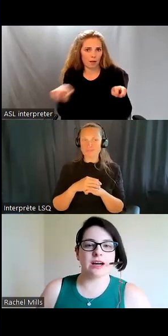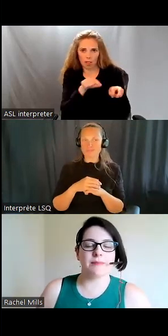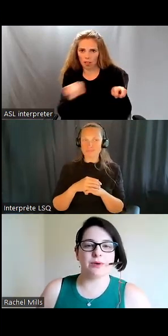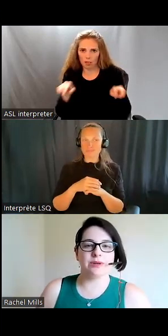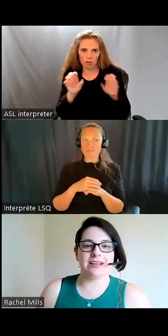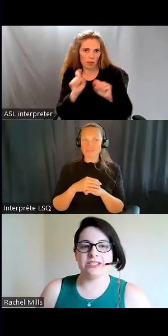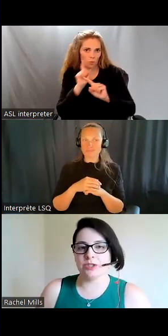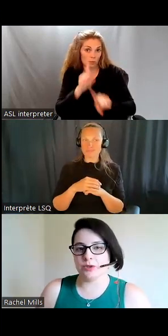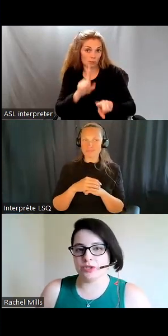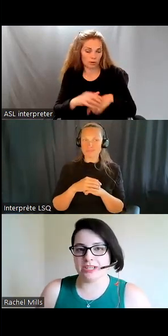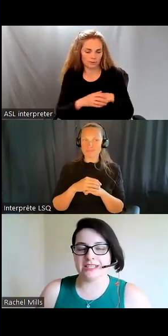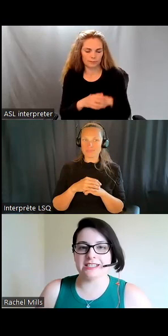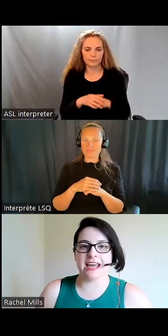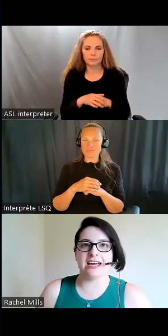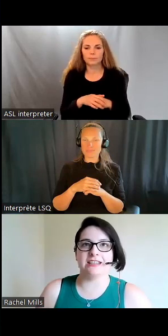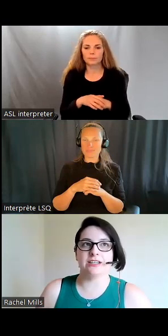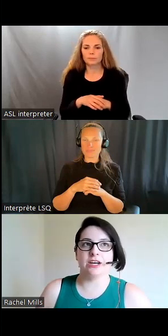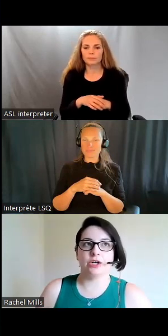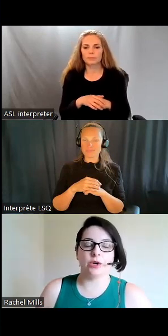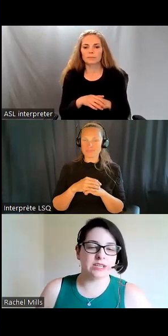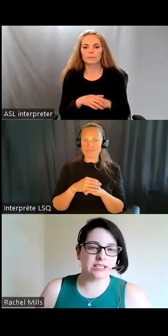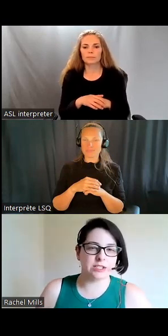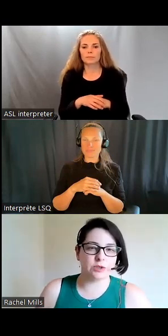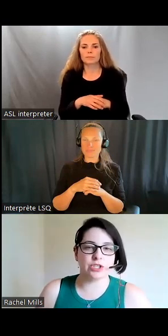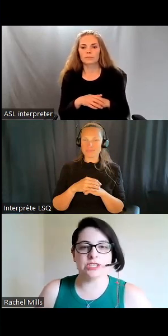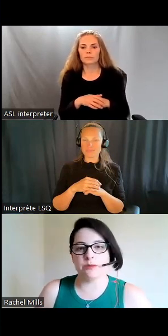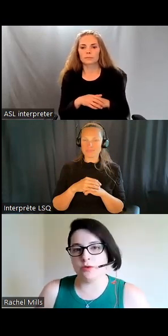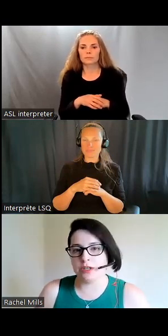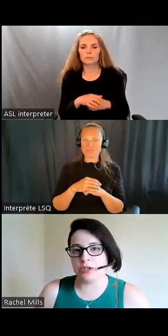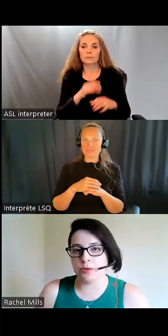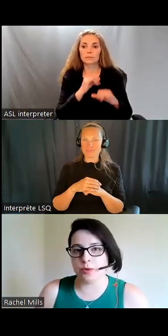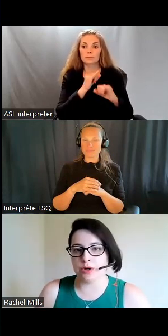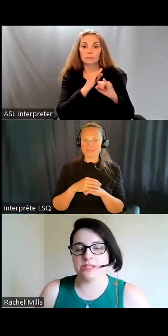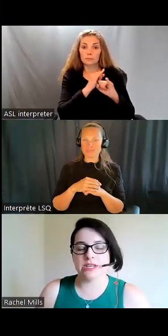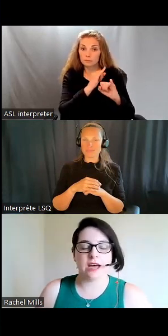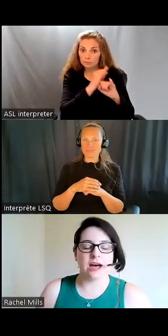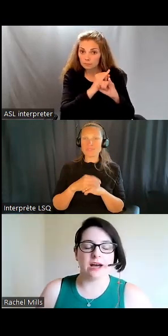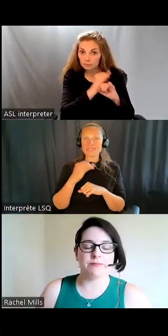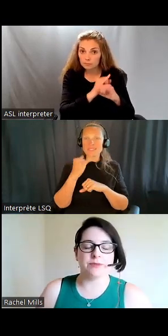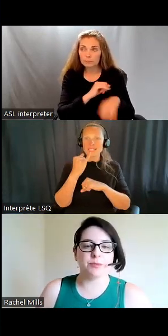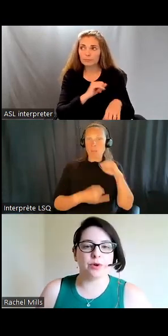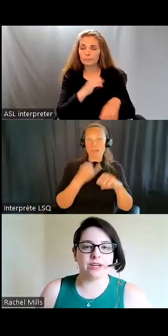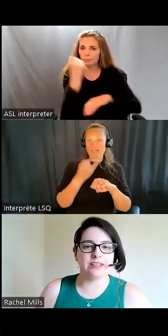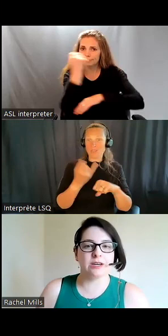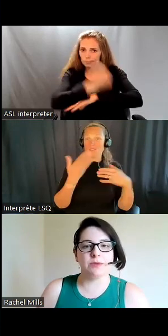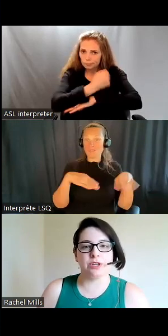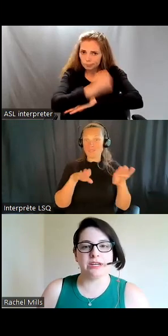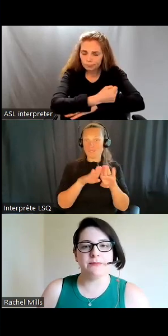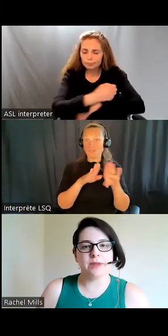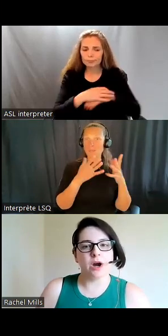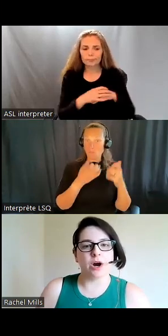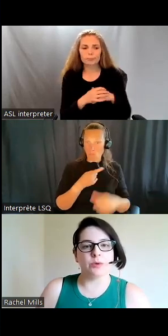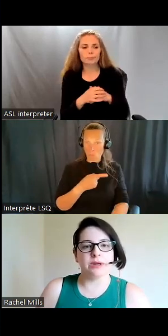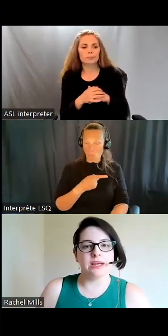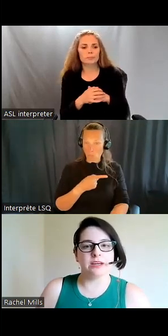La question est, quand on parle d'institutions et de fermer les institutions et